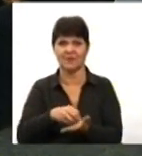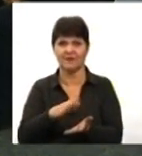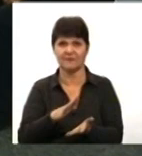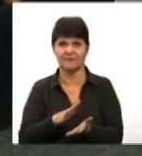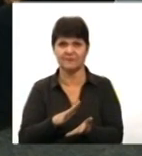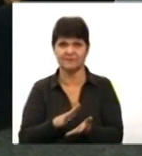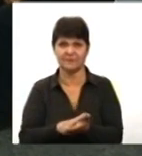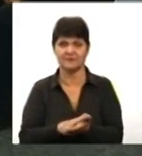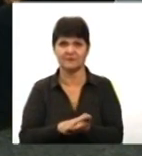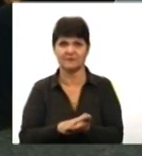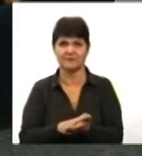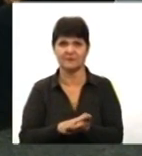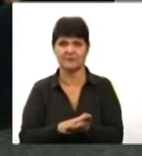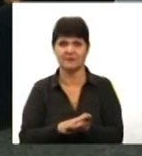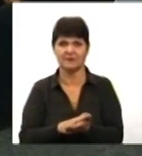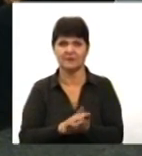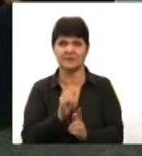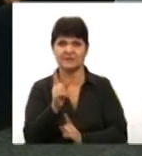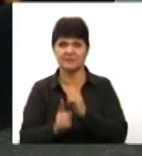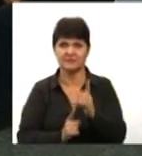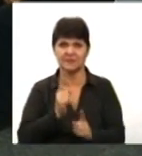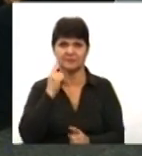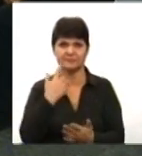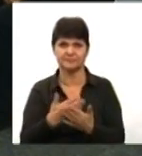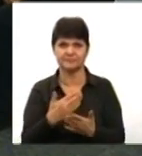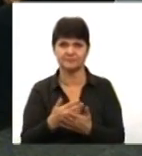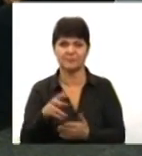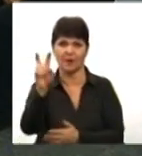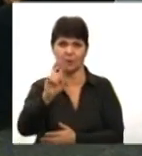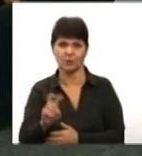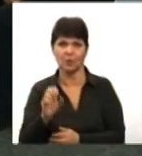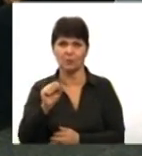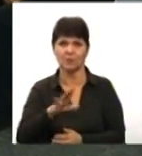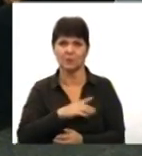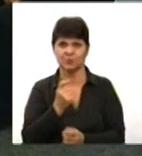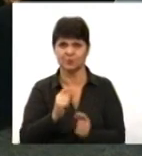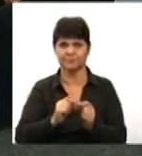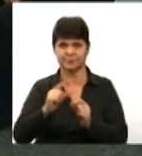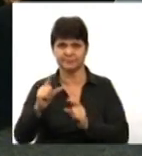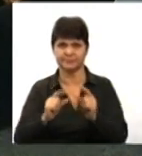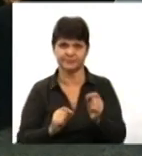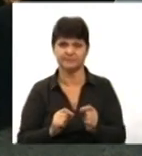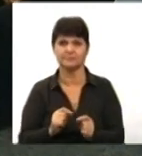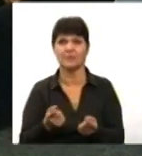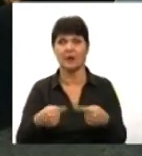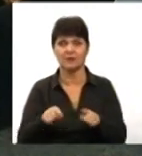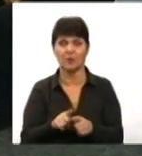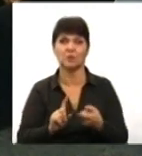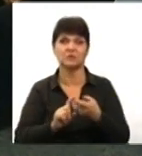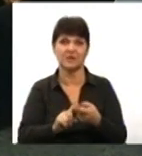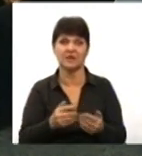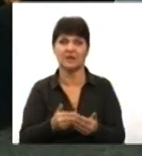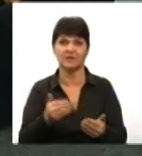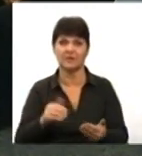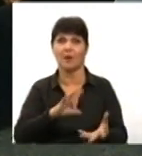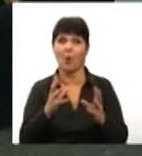певний момент часу. І при зміні, наприклад, курсу долара вона може трохи змінитися. І також залежить від об'єму